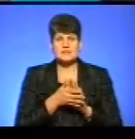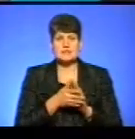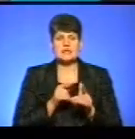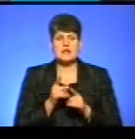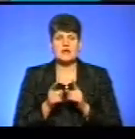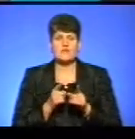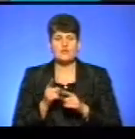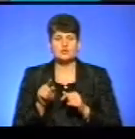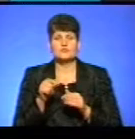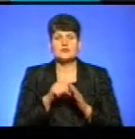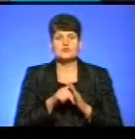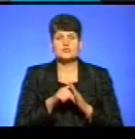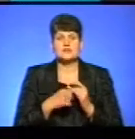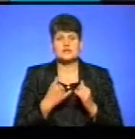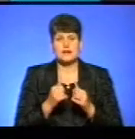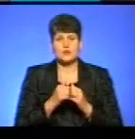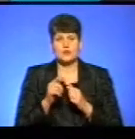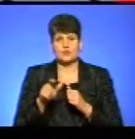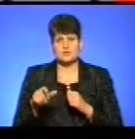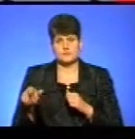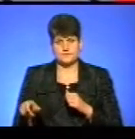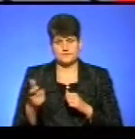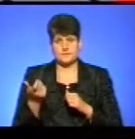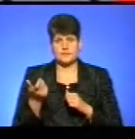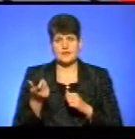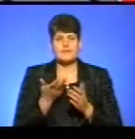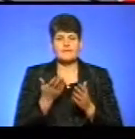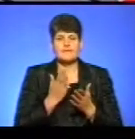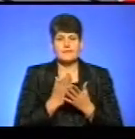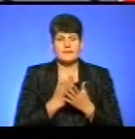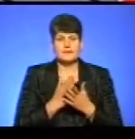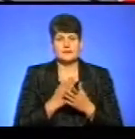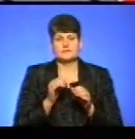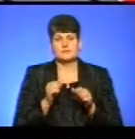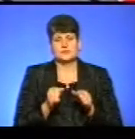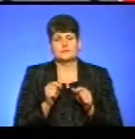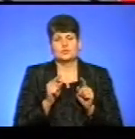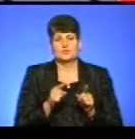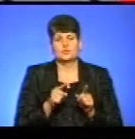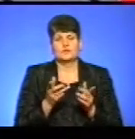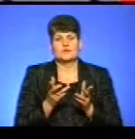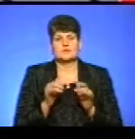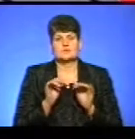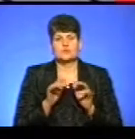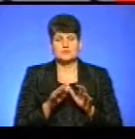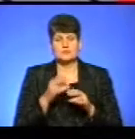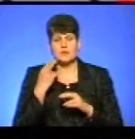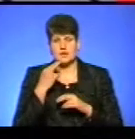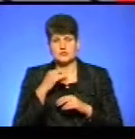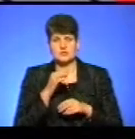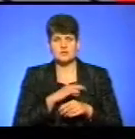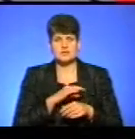передбачає, що вона означає для конкретного громадянина, які є інструменти того, в який спосіб якомога краще